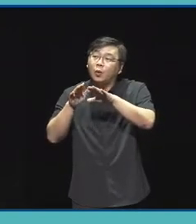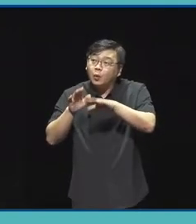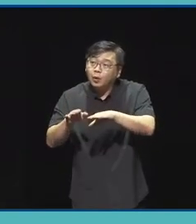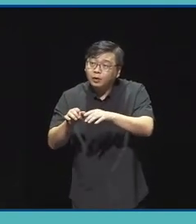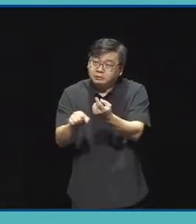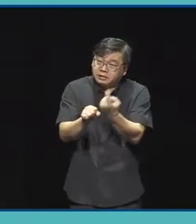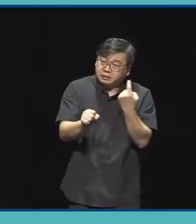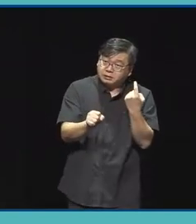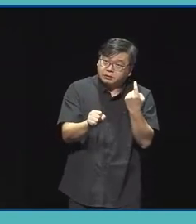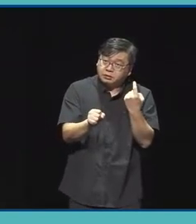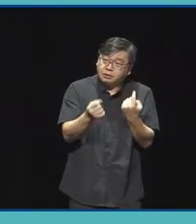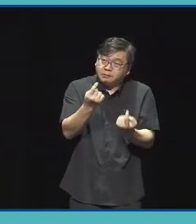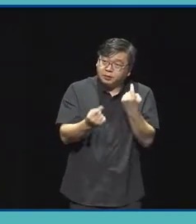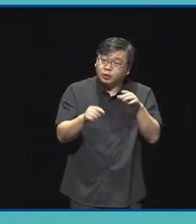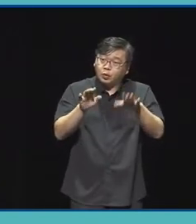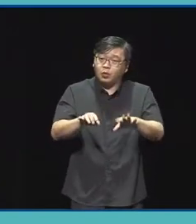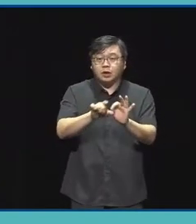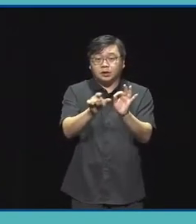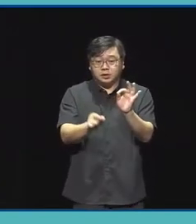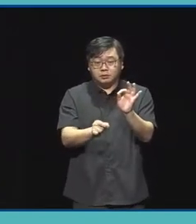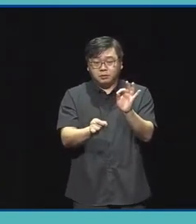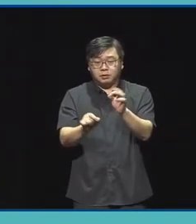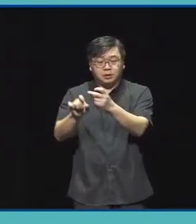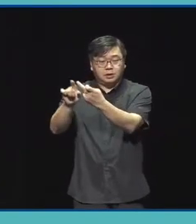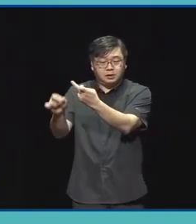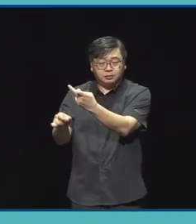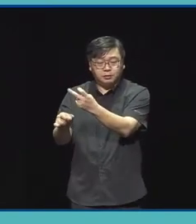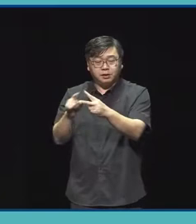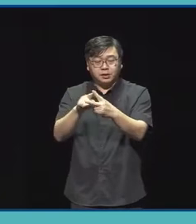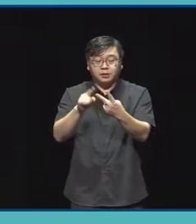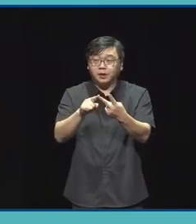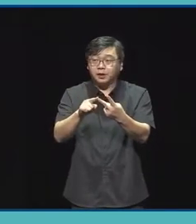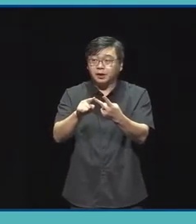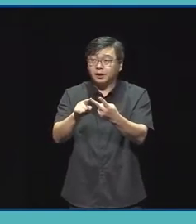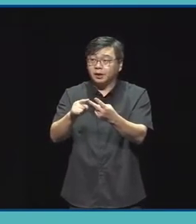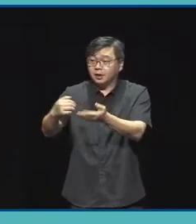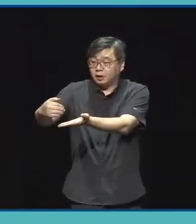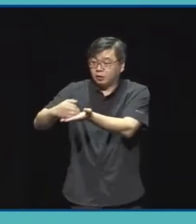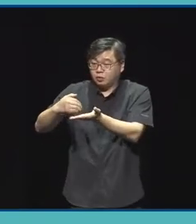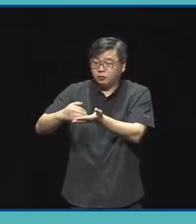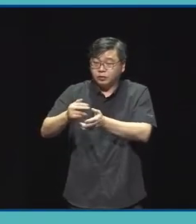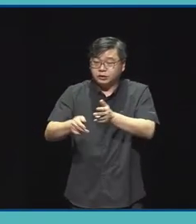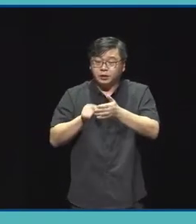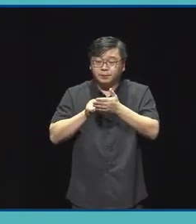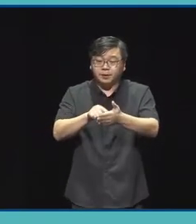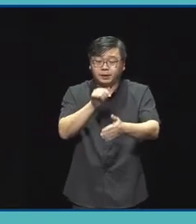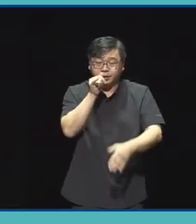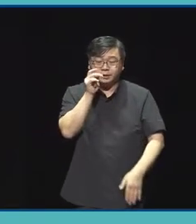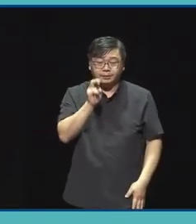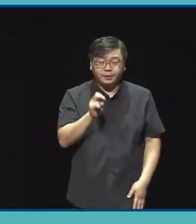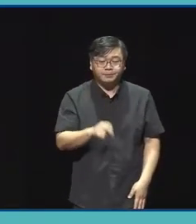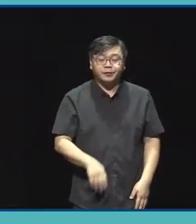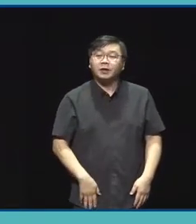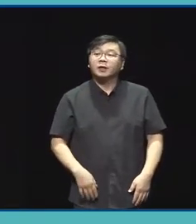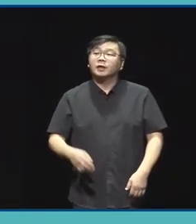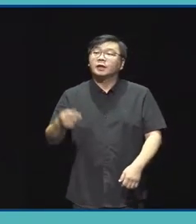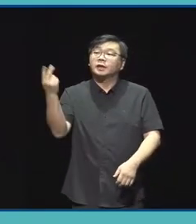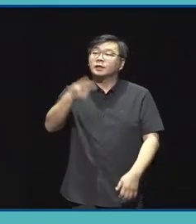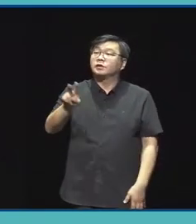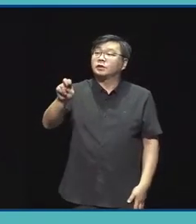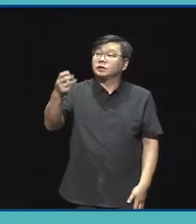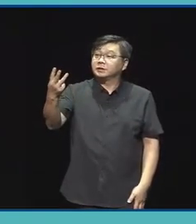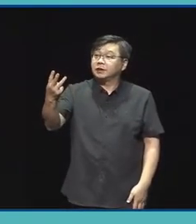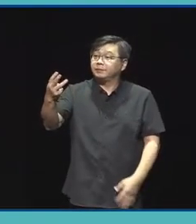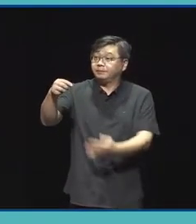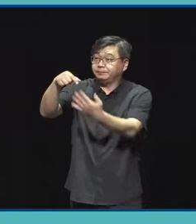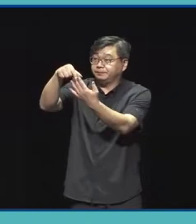빨라졌습니다 그래서 올해 10월, 12월에 두 차례 걸쳐 진행할 예정이고요 그래서 23년 선정작에 대해서는 24년 사업 개편을